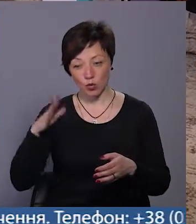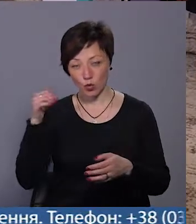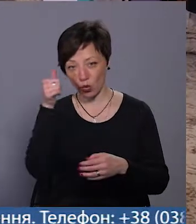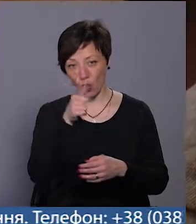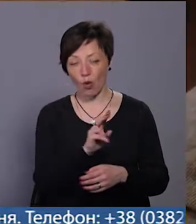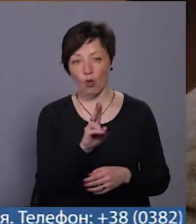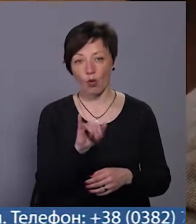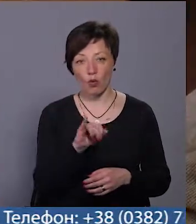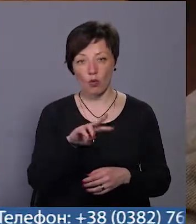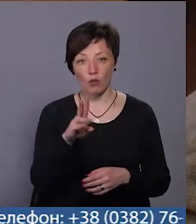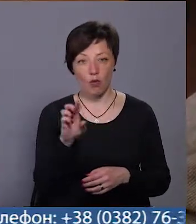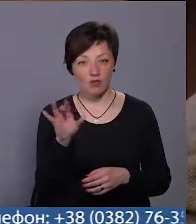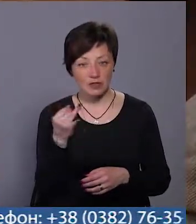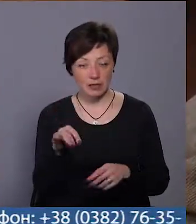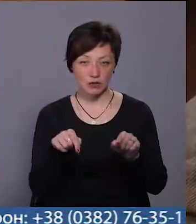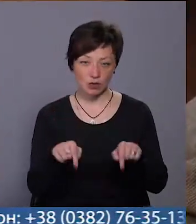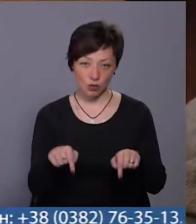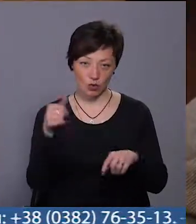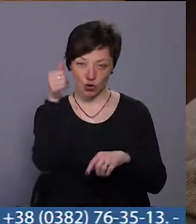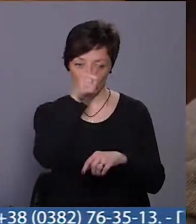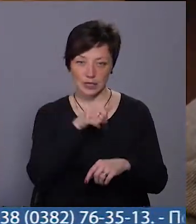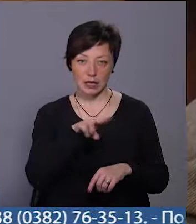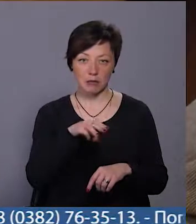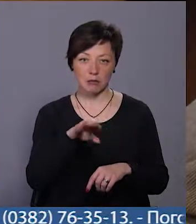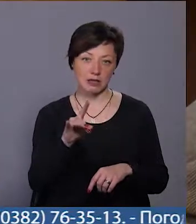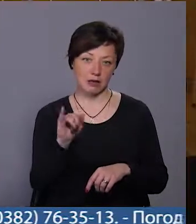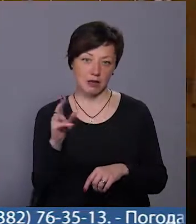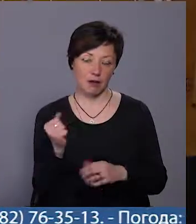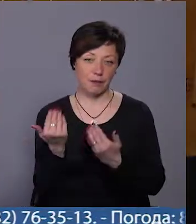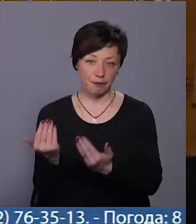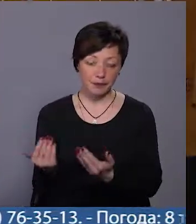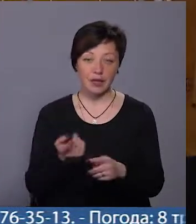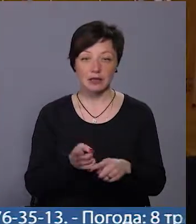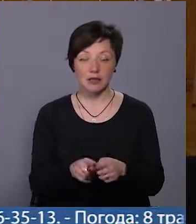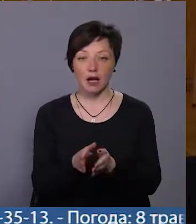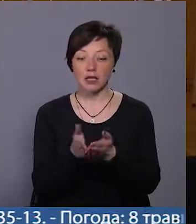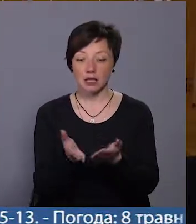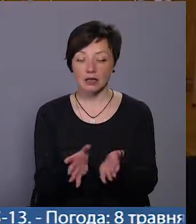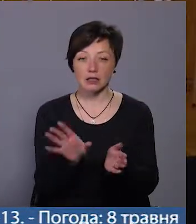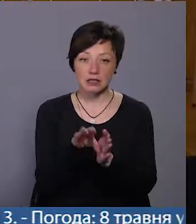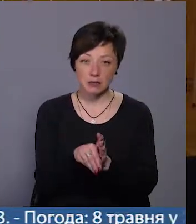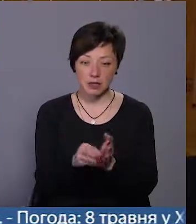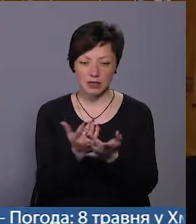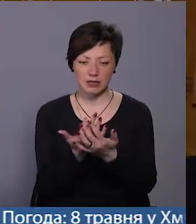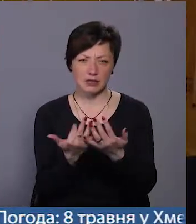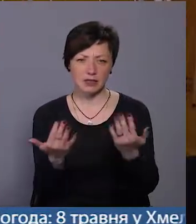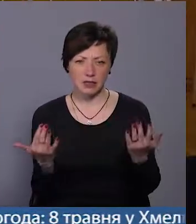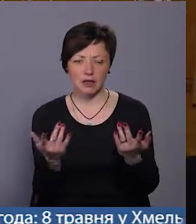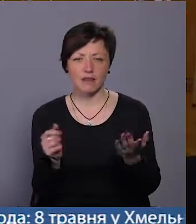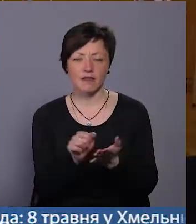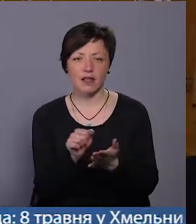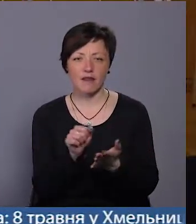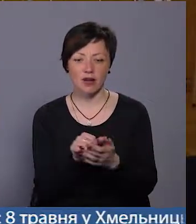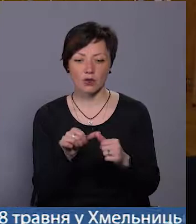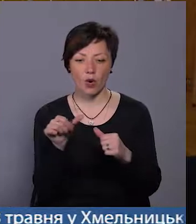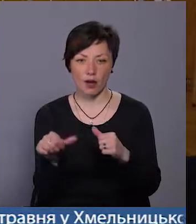з Подільського корення. Цьогоріч – «Слова» Володимира Дмитрика. Ця книга – зібрані всі його речі, які видавалися